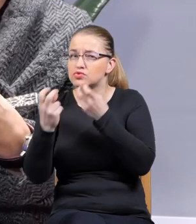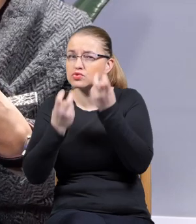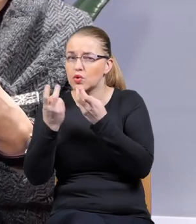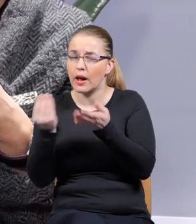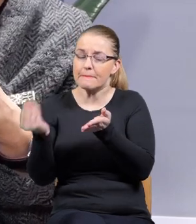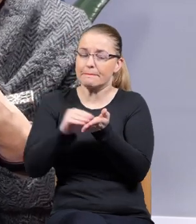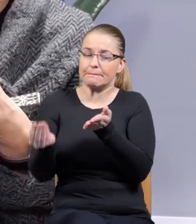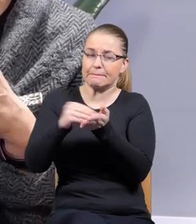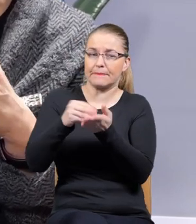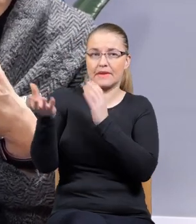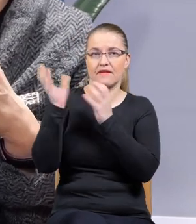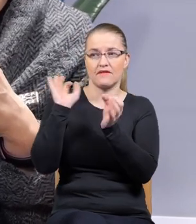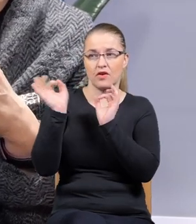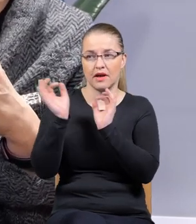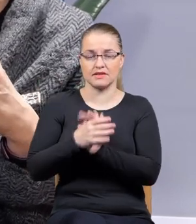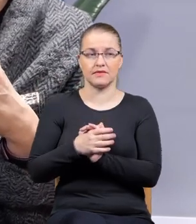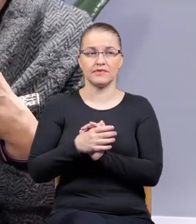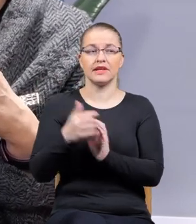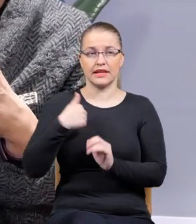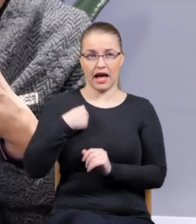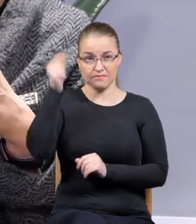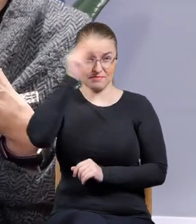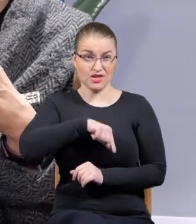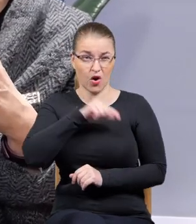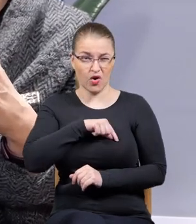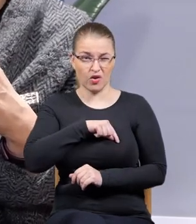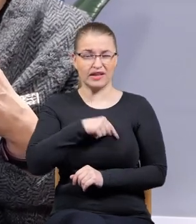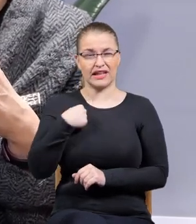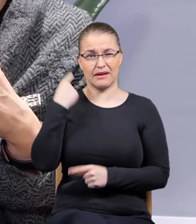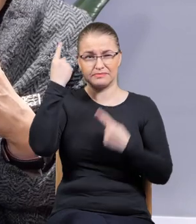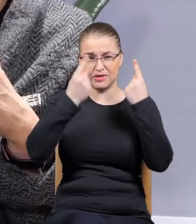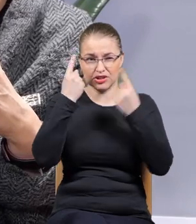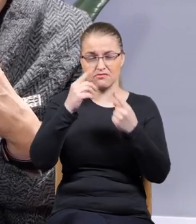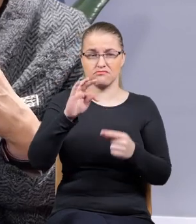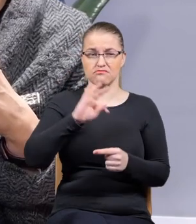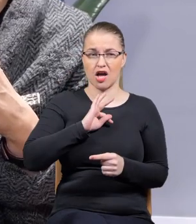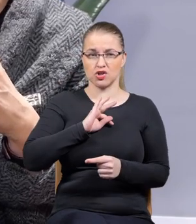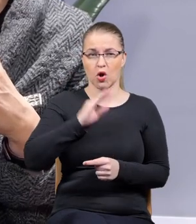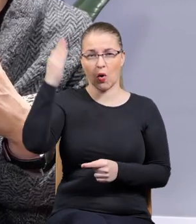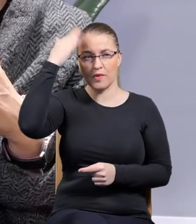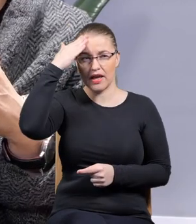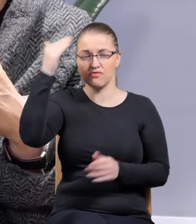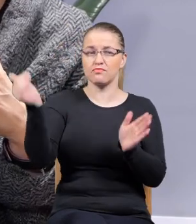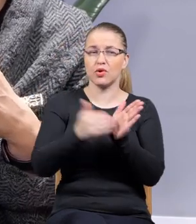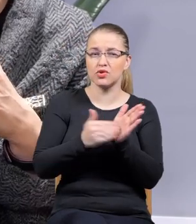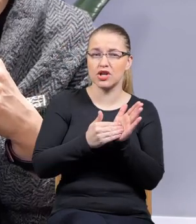bo jednak jako psycholożka wierzę, że nasza tendencja, nasza umiejętność, potrzeba